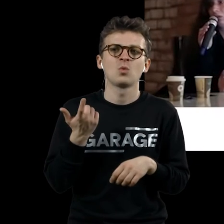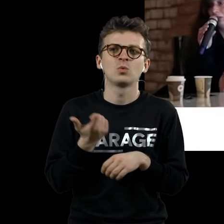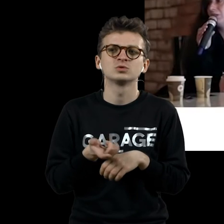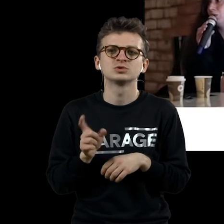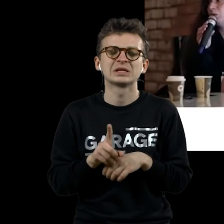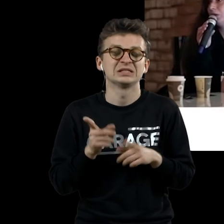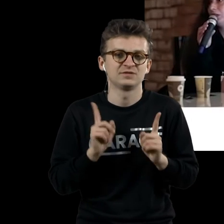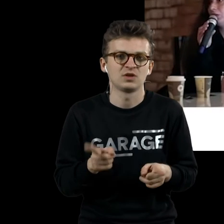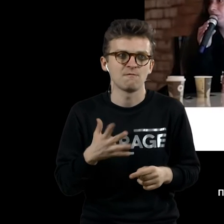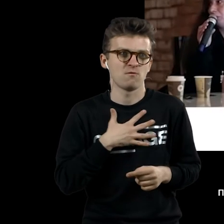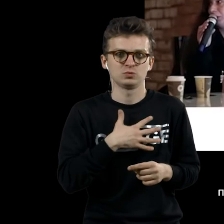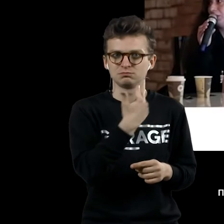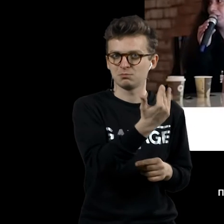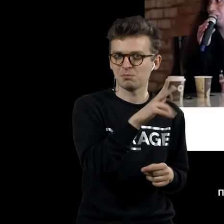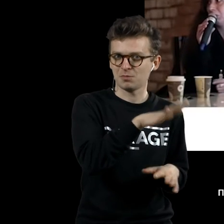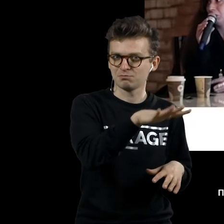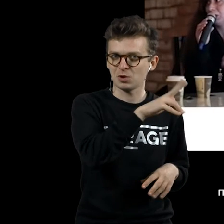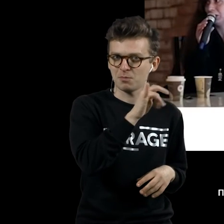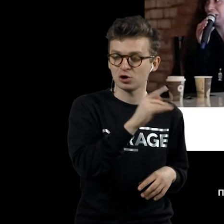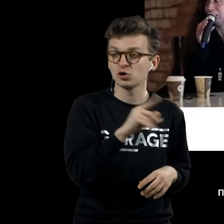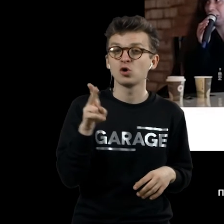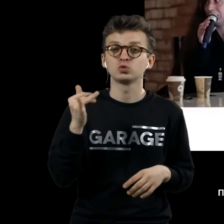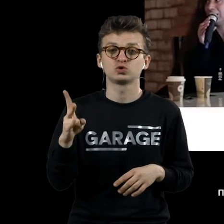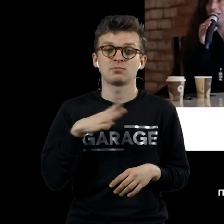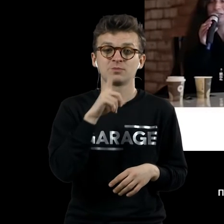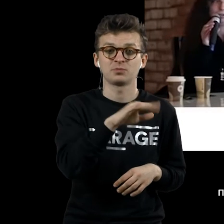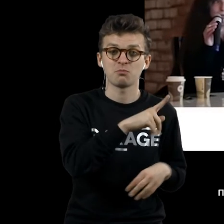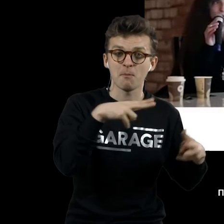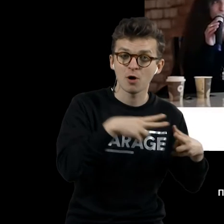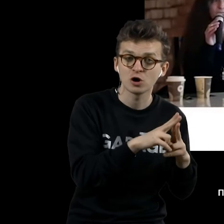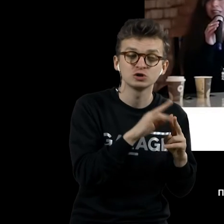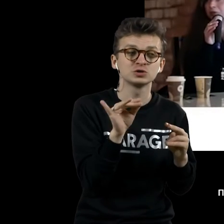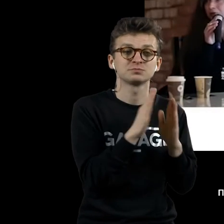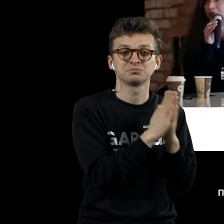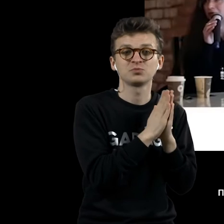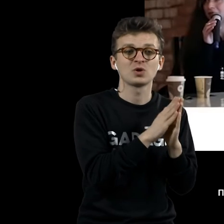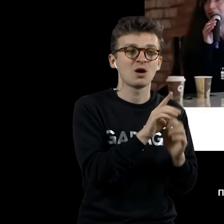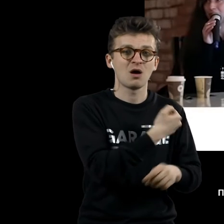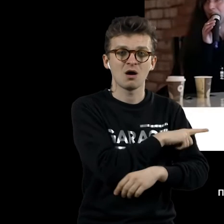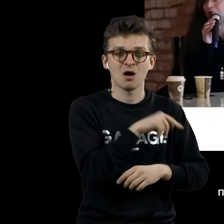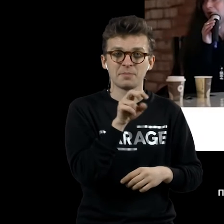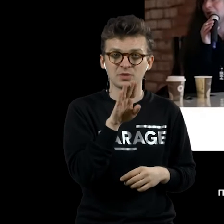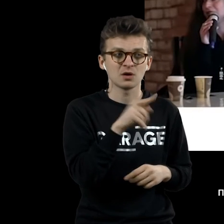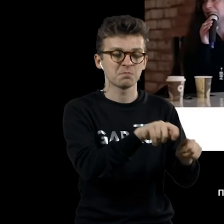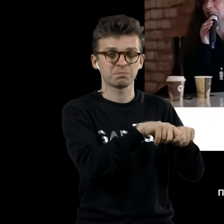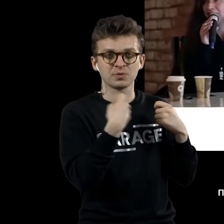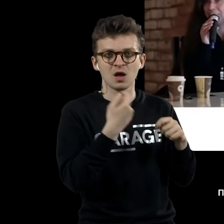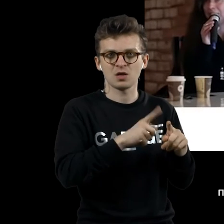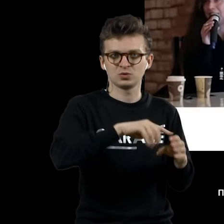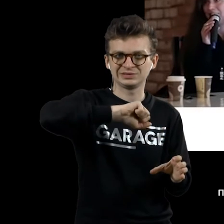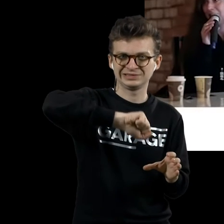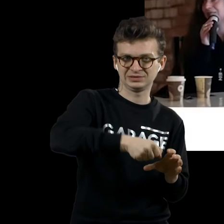Действительно, воздух Парижа. Он был в Париже, попросил аптекаря продать ему вот эту вот склянку, которая герметично